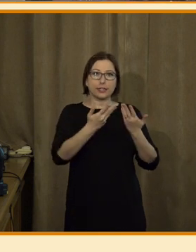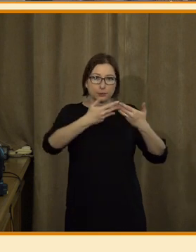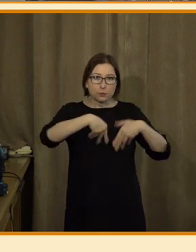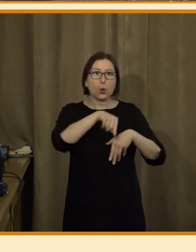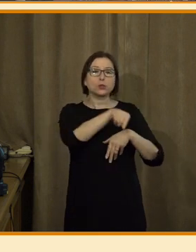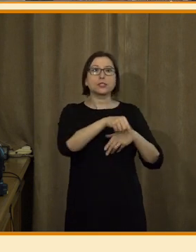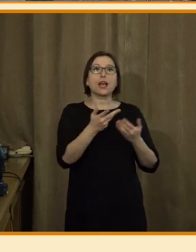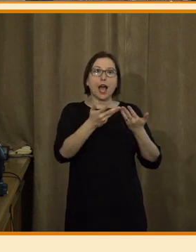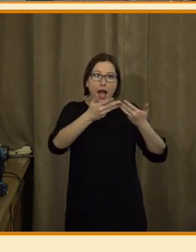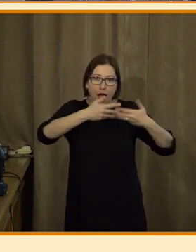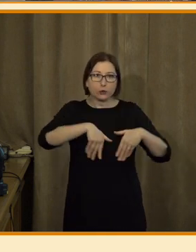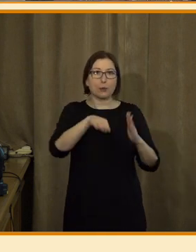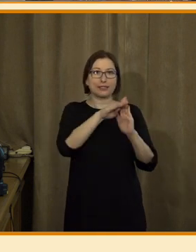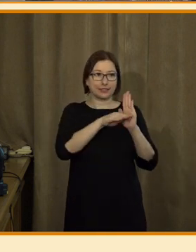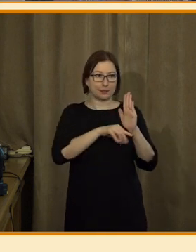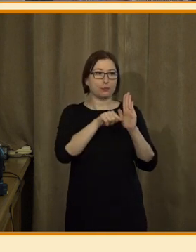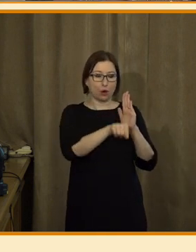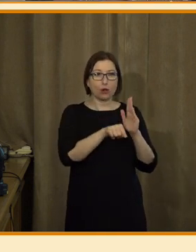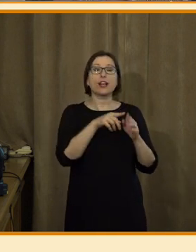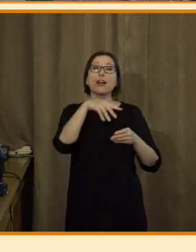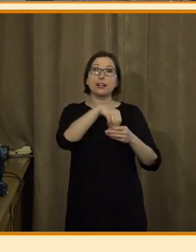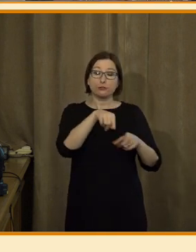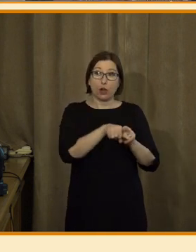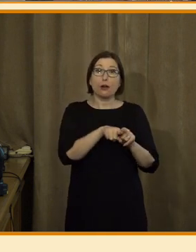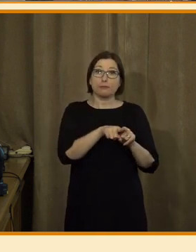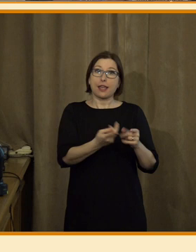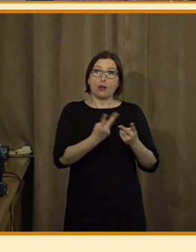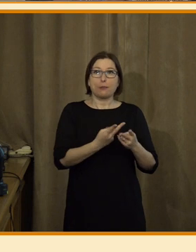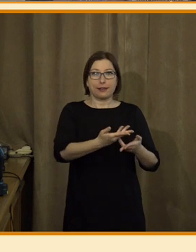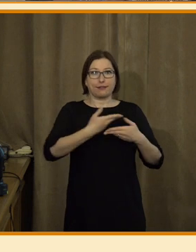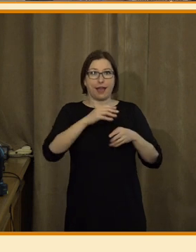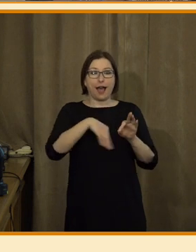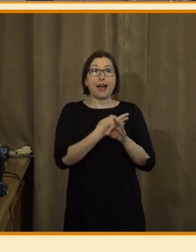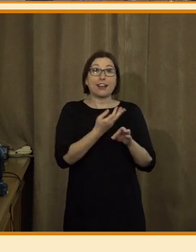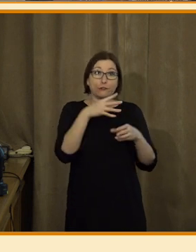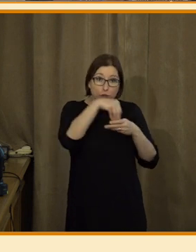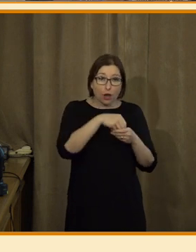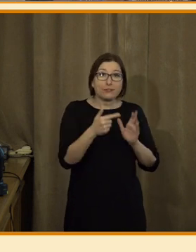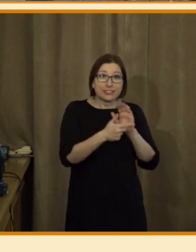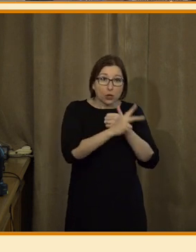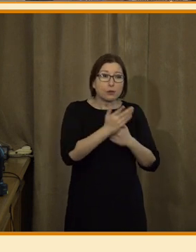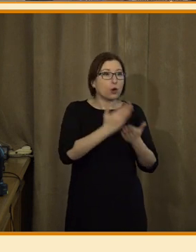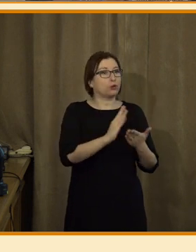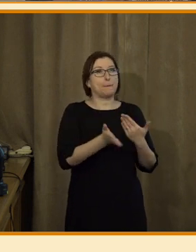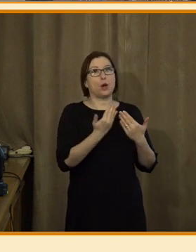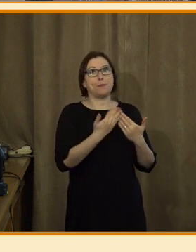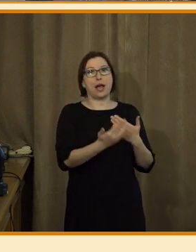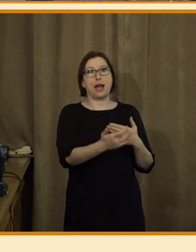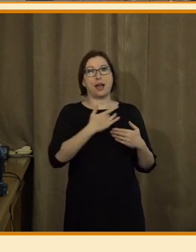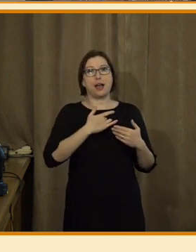automatizace. Nicméně nadělili jsme si toto řešení a velmi nám to tehdy už tehdy pomohlo s